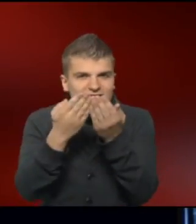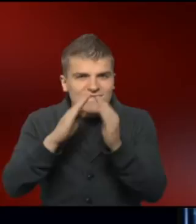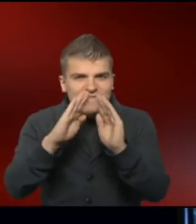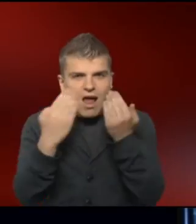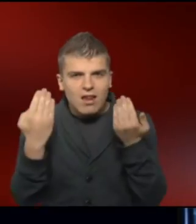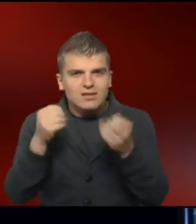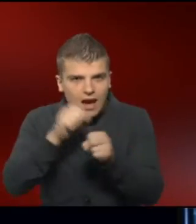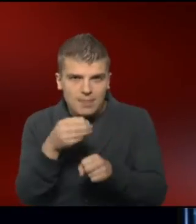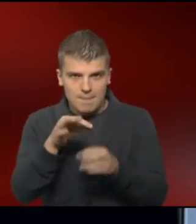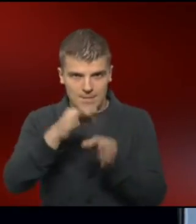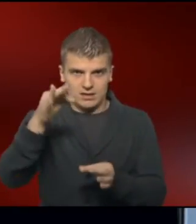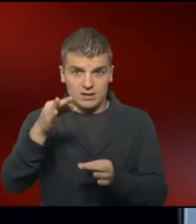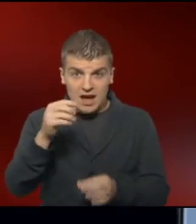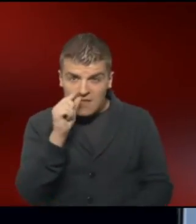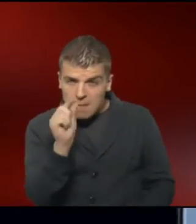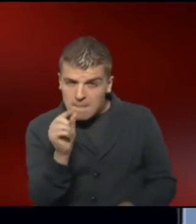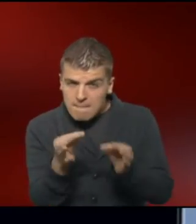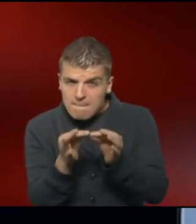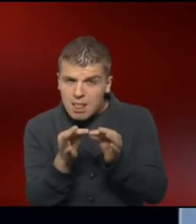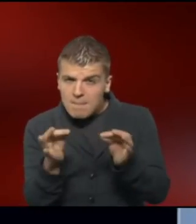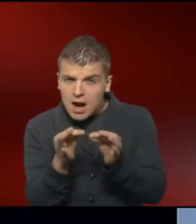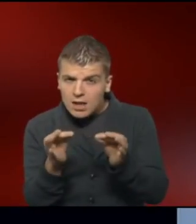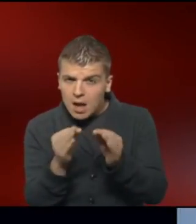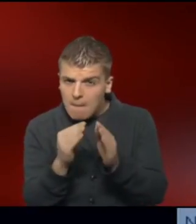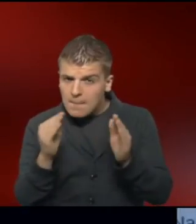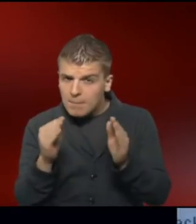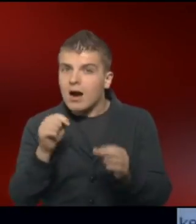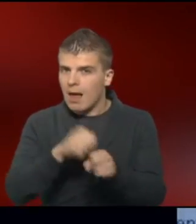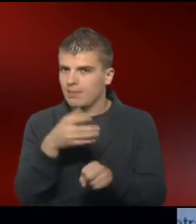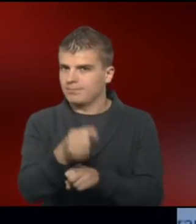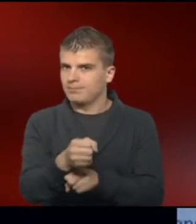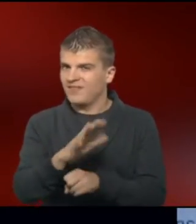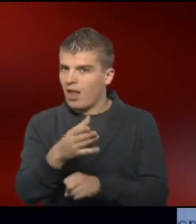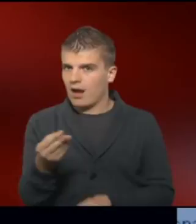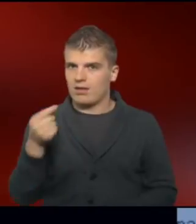Ist sie wenige Millimeter dicker als die Norm, ist das ein Hinweis auf das Down-Syndrom.